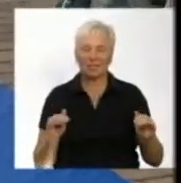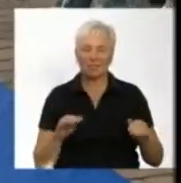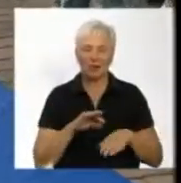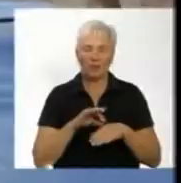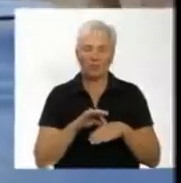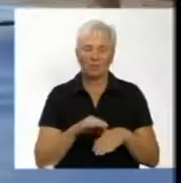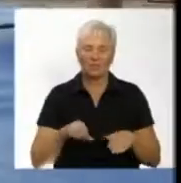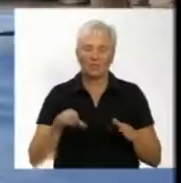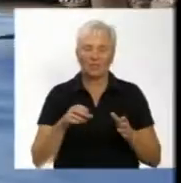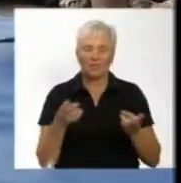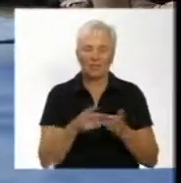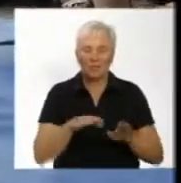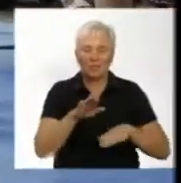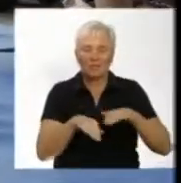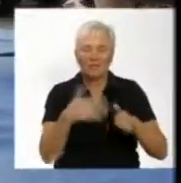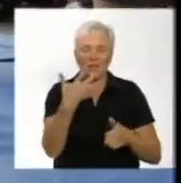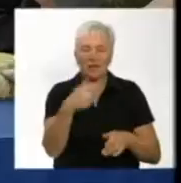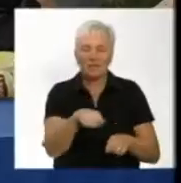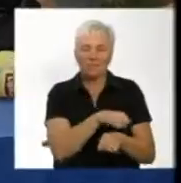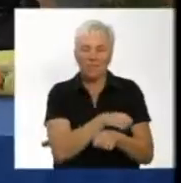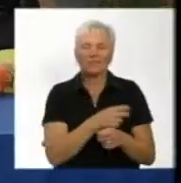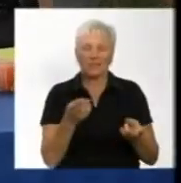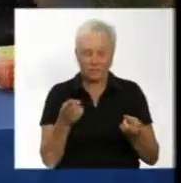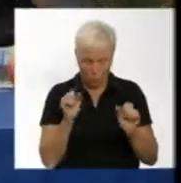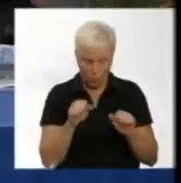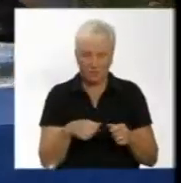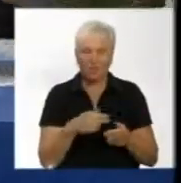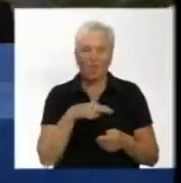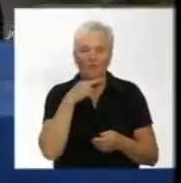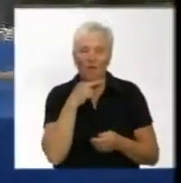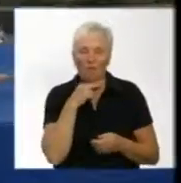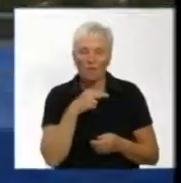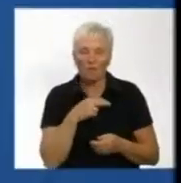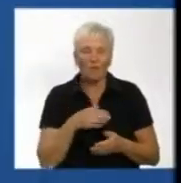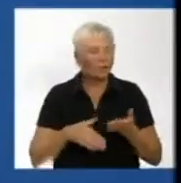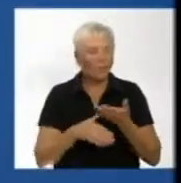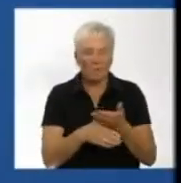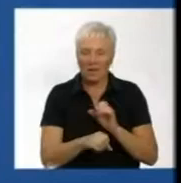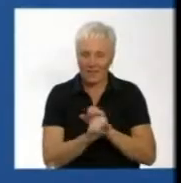потрібно п'ять метрів. Батькам дозволяється привертати увагу дитини, допомагати не можна.